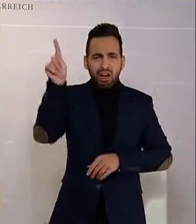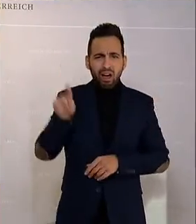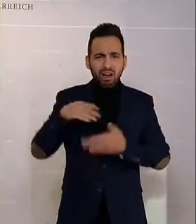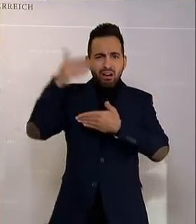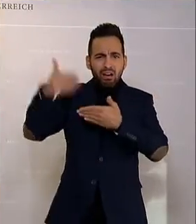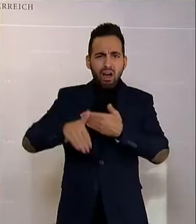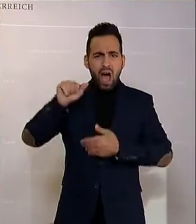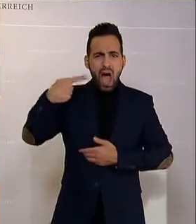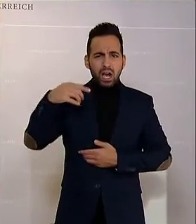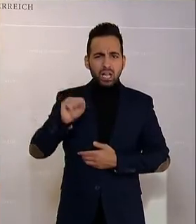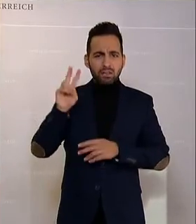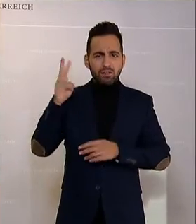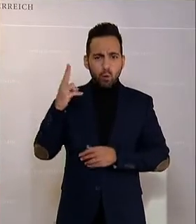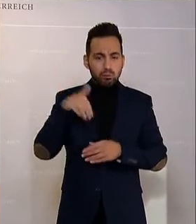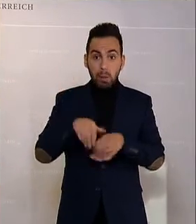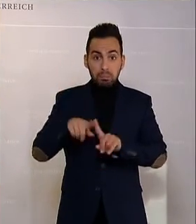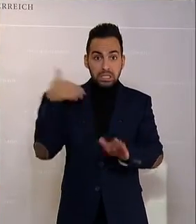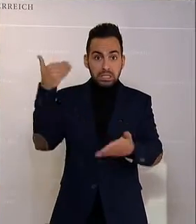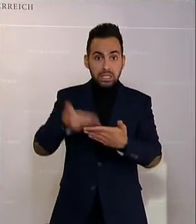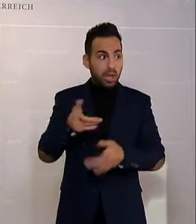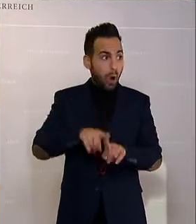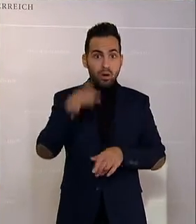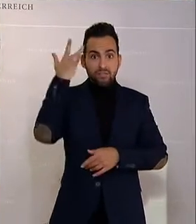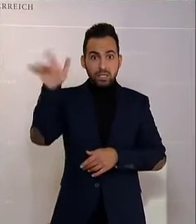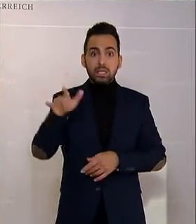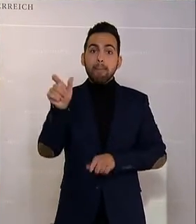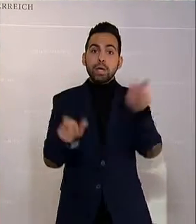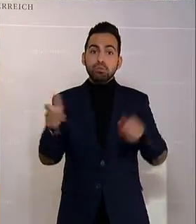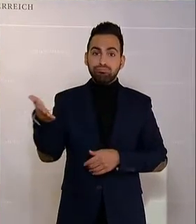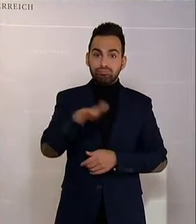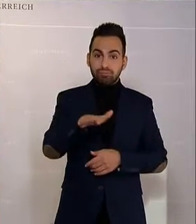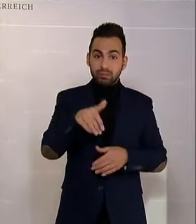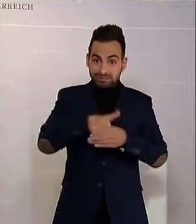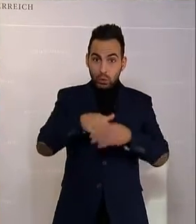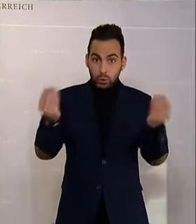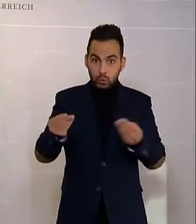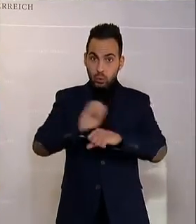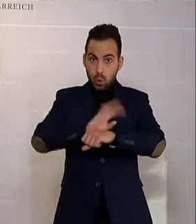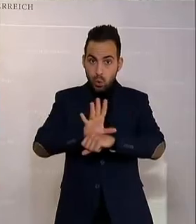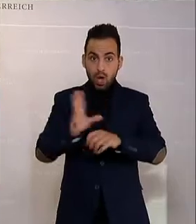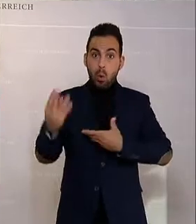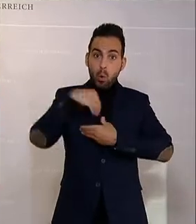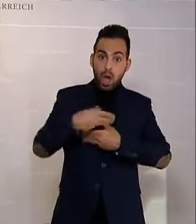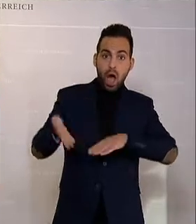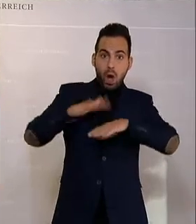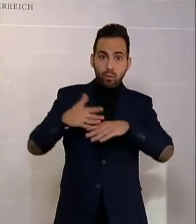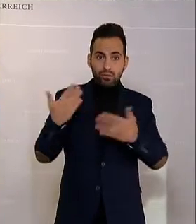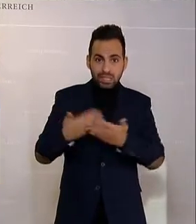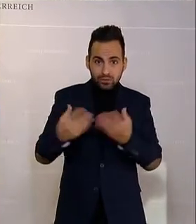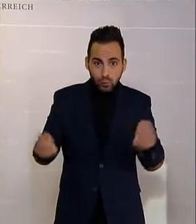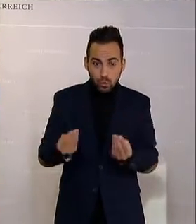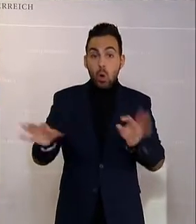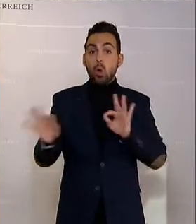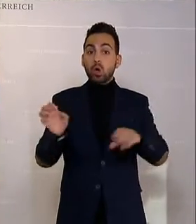nicht, wie viele der Verstorbenen mit oder an Covid-19 verstorben sind. Ja, wir wissen auch nicht, wie viele der sogenannten Covid